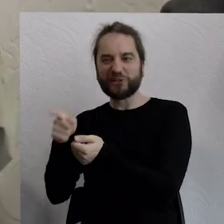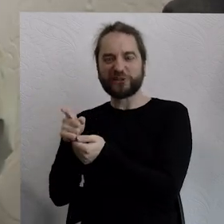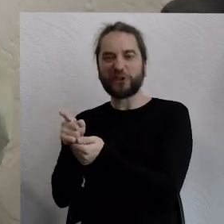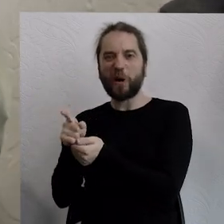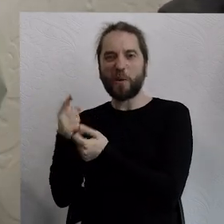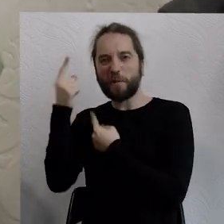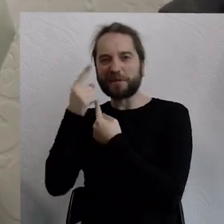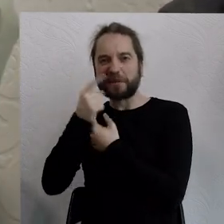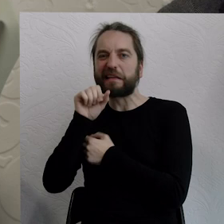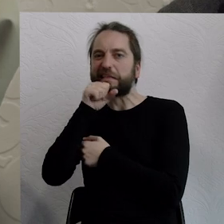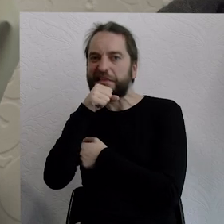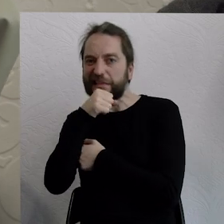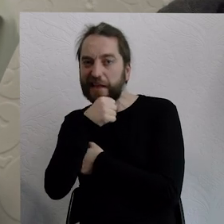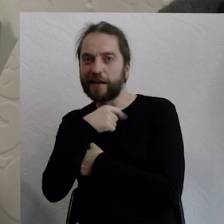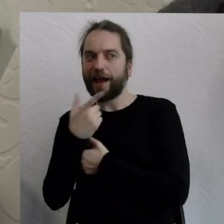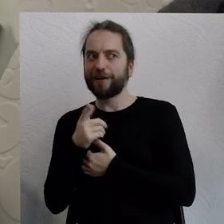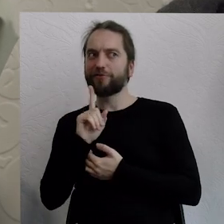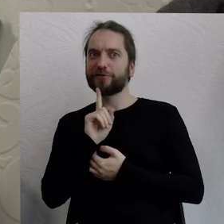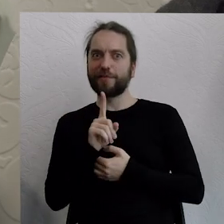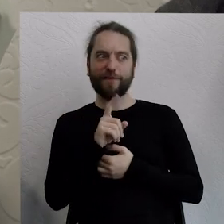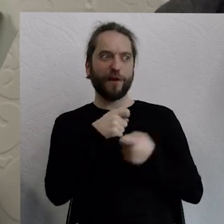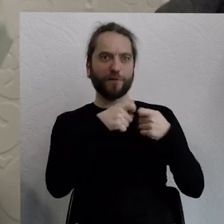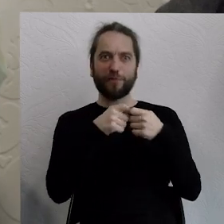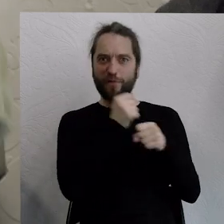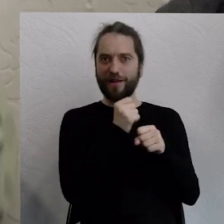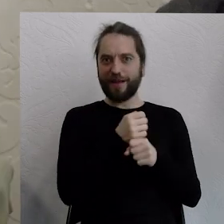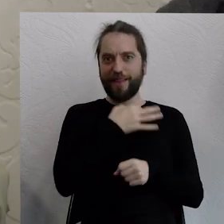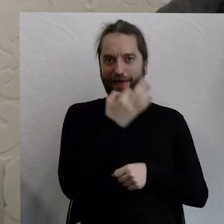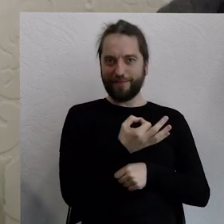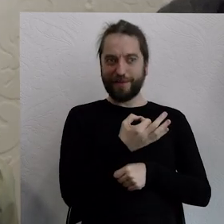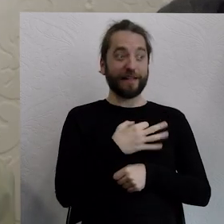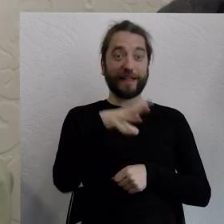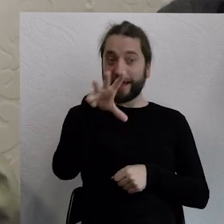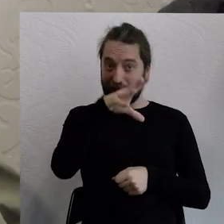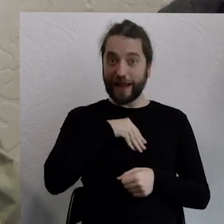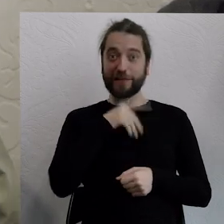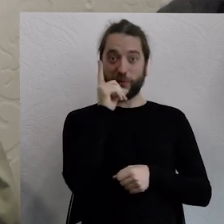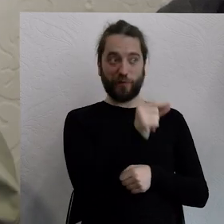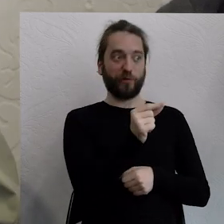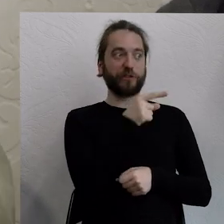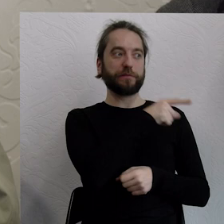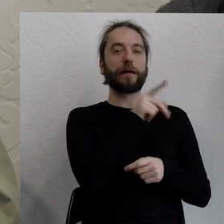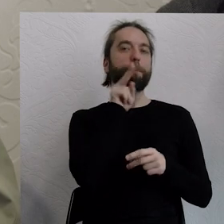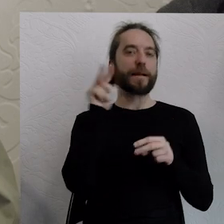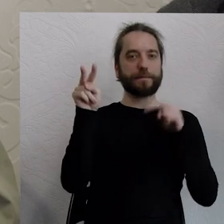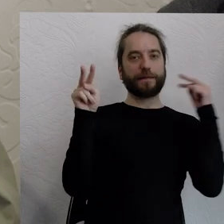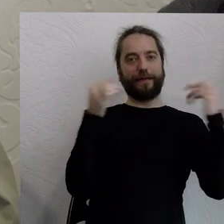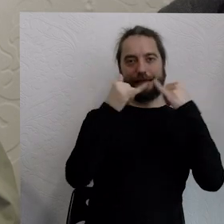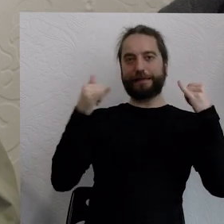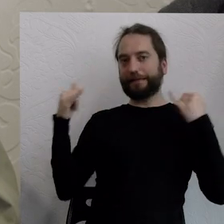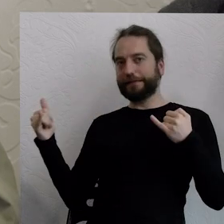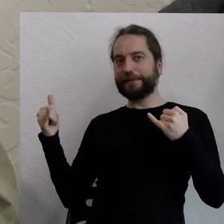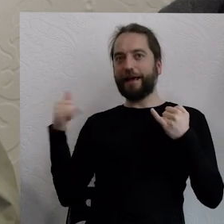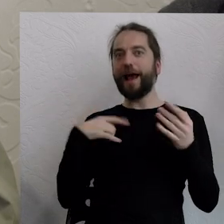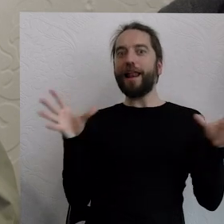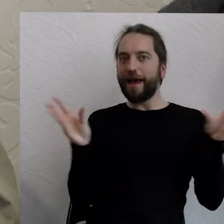światopoglądzie, że jak ogarniemy, że możemy naprawdę robić rzeczy razem i możemy mieć różne spojrzenia i iść w różne strony, to będzie nam trochę